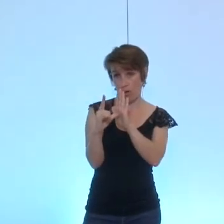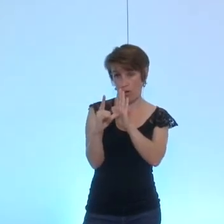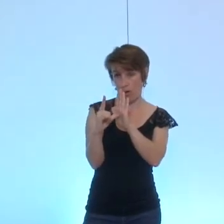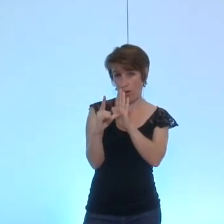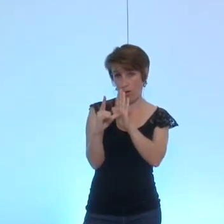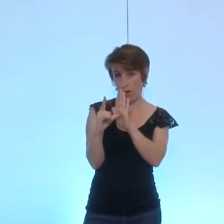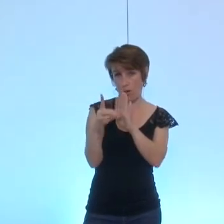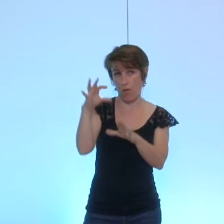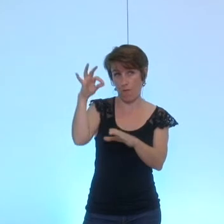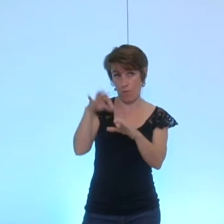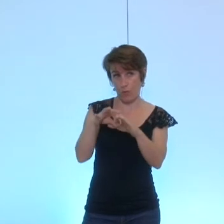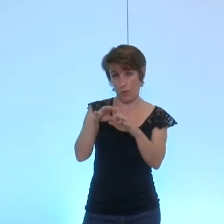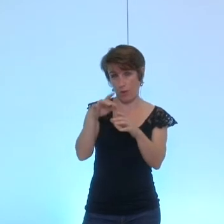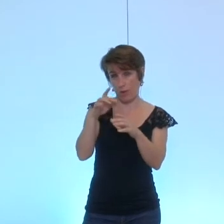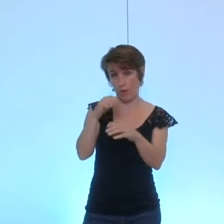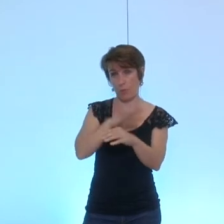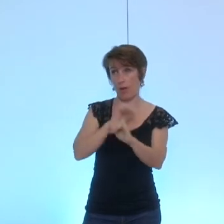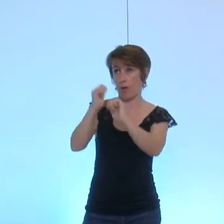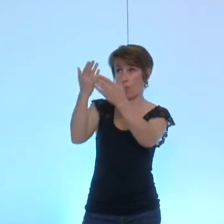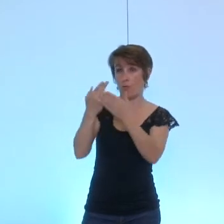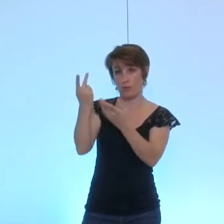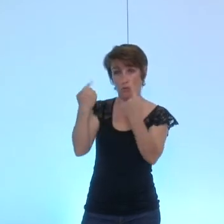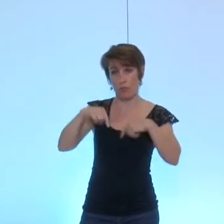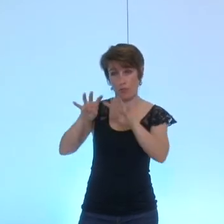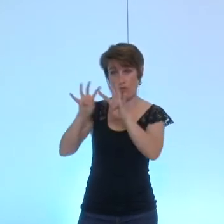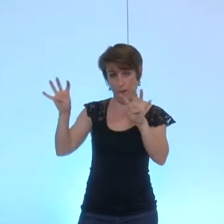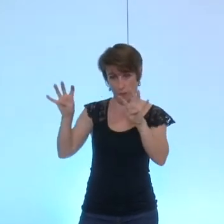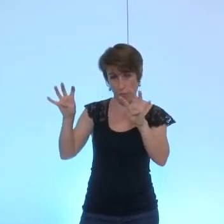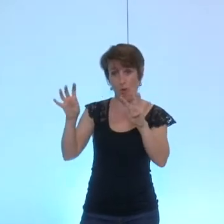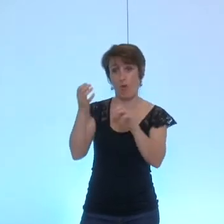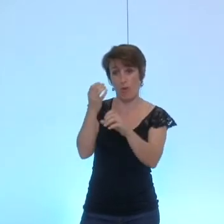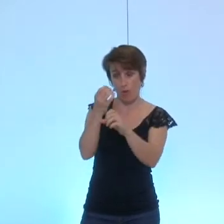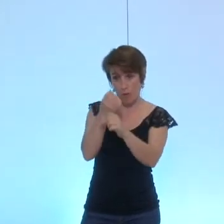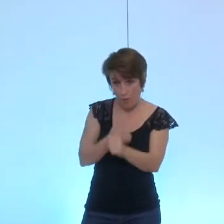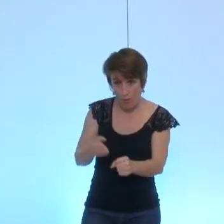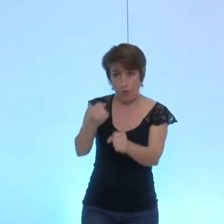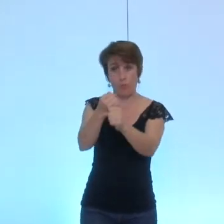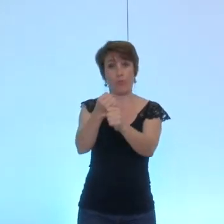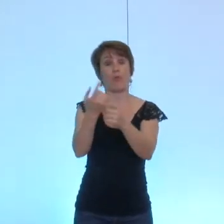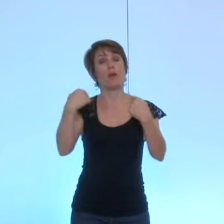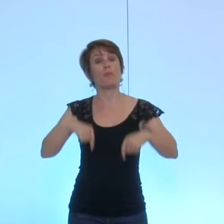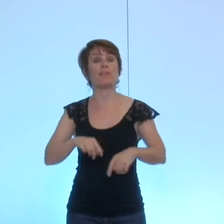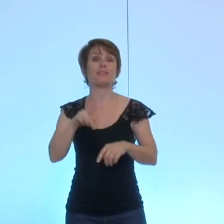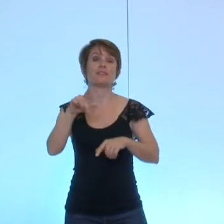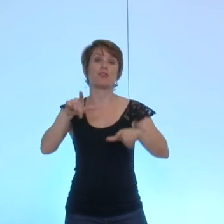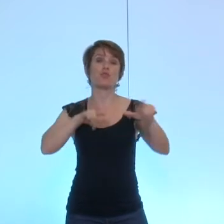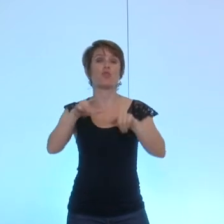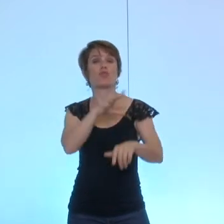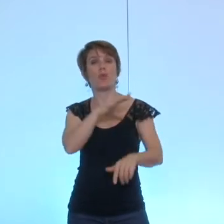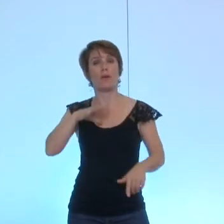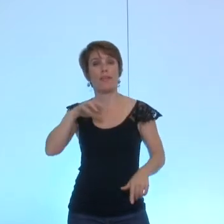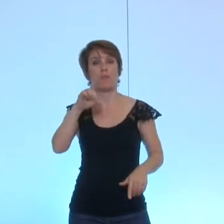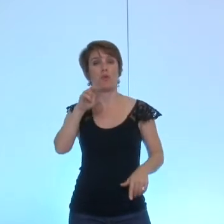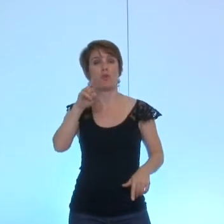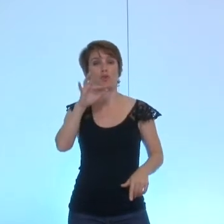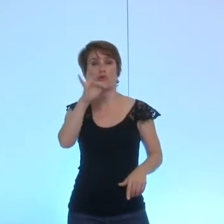sur la proposition du gouvernement et mise en oeuvre par la ministre du logement madame Duflo à l'époque il